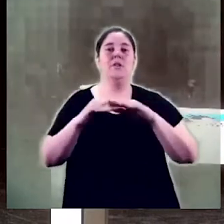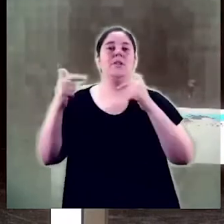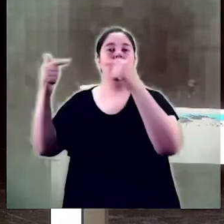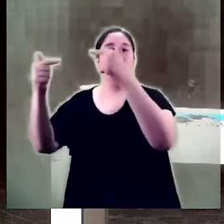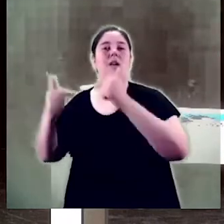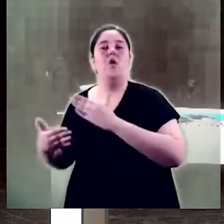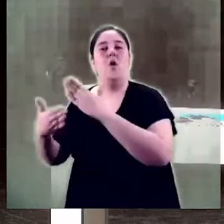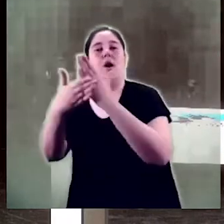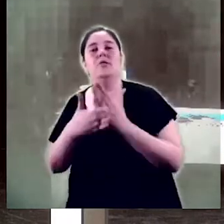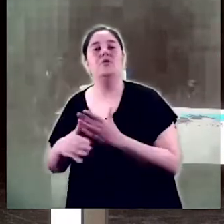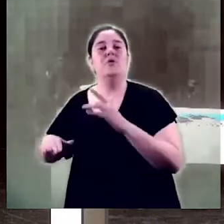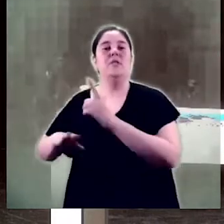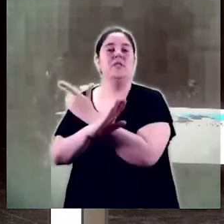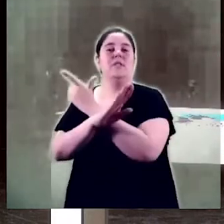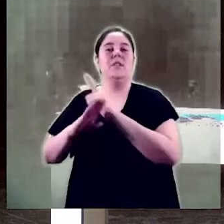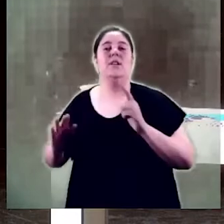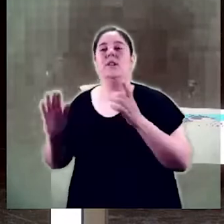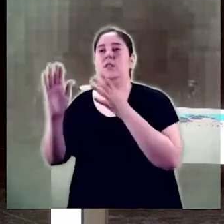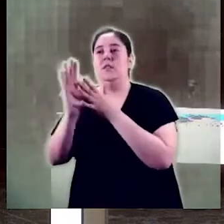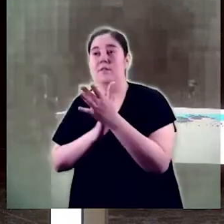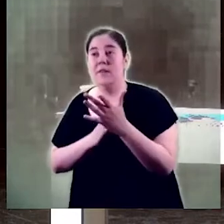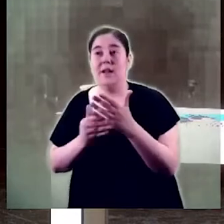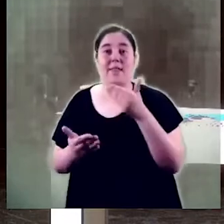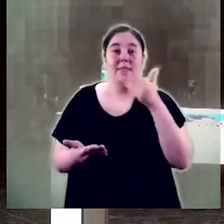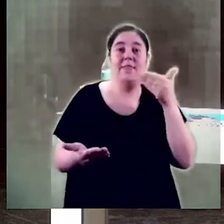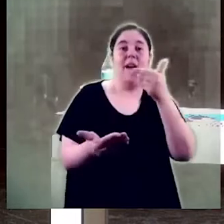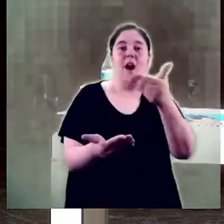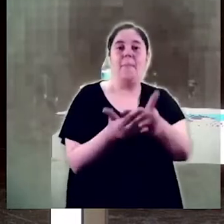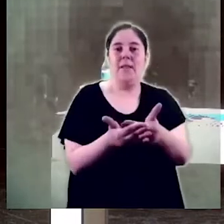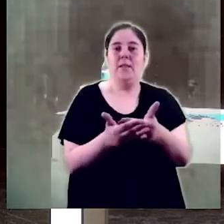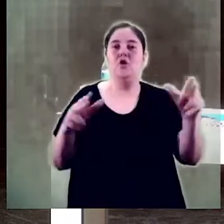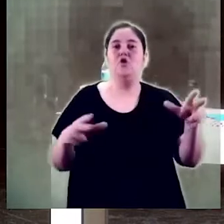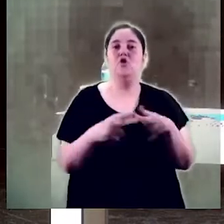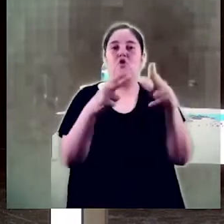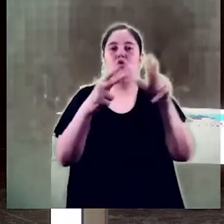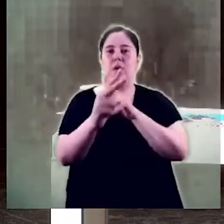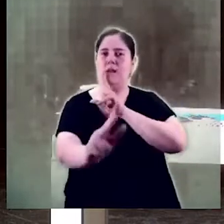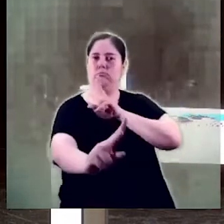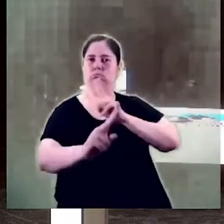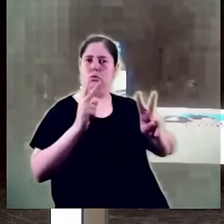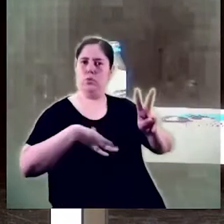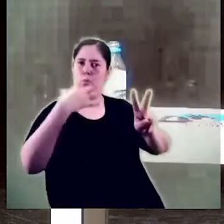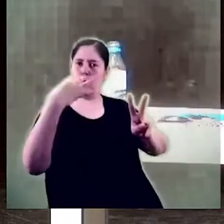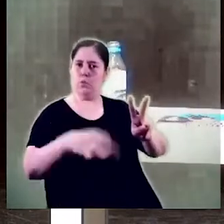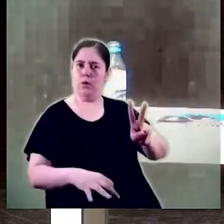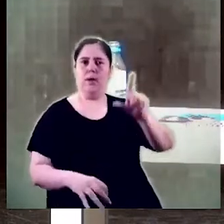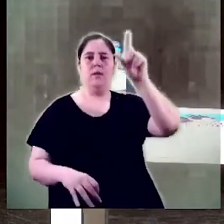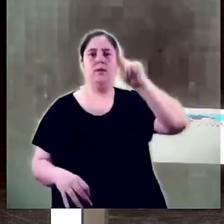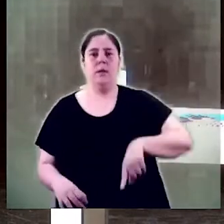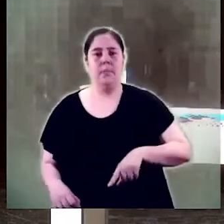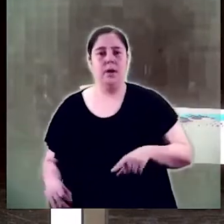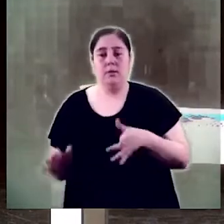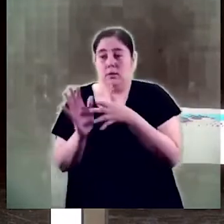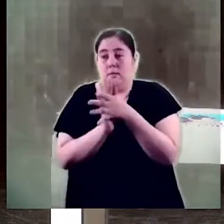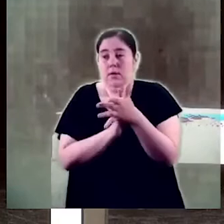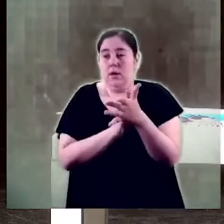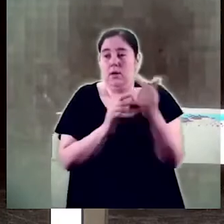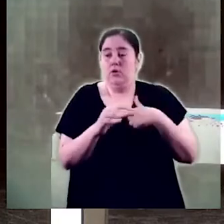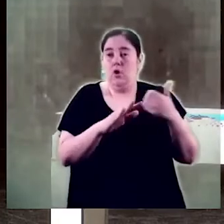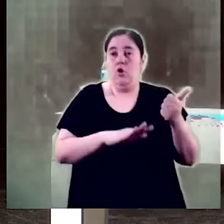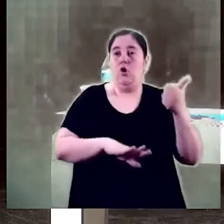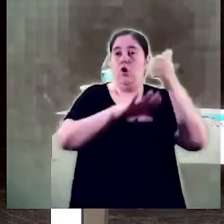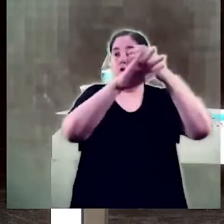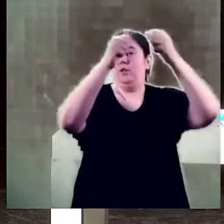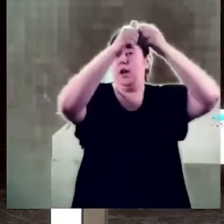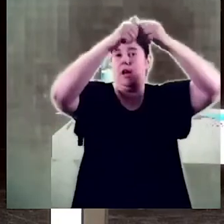estudis de gènere implica voler correspondre a una demanda social. Suposa tenir la capacitat de desposseir-se del lloc